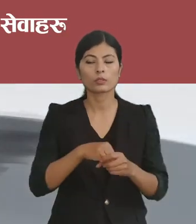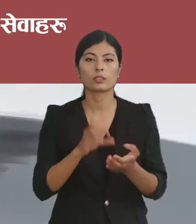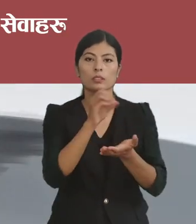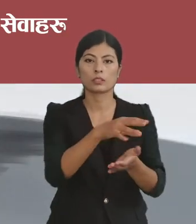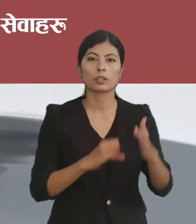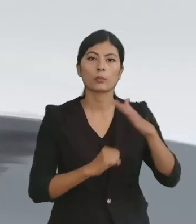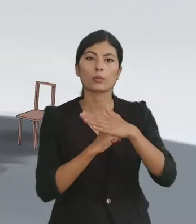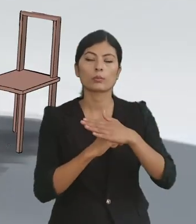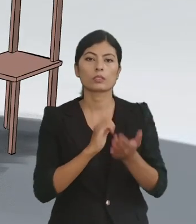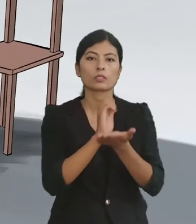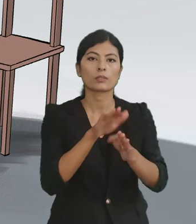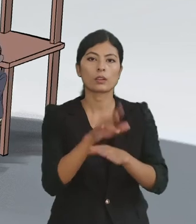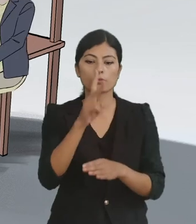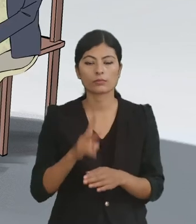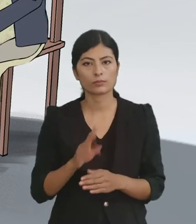येस प्रकार का हुँचन